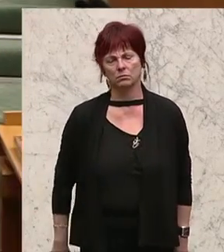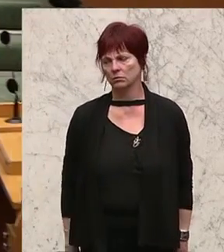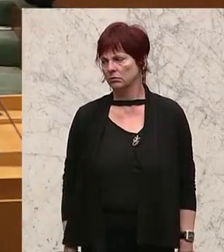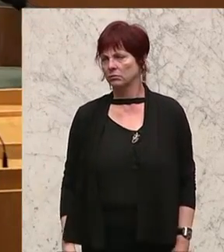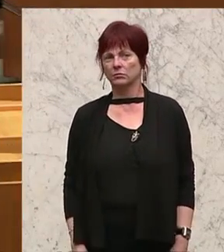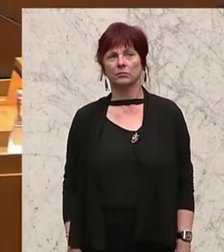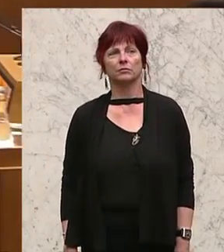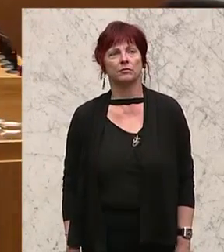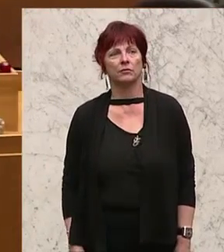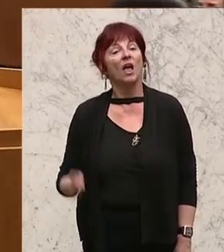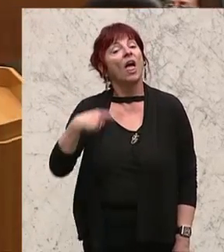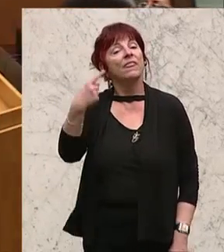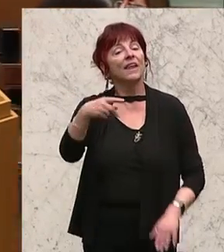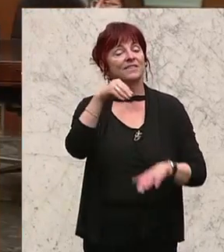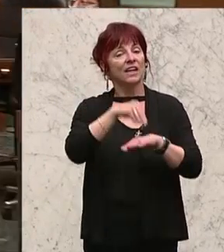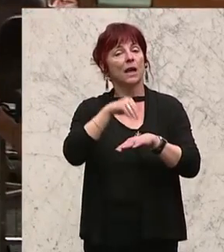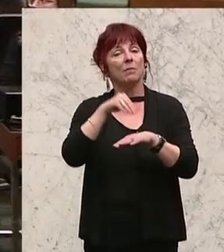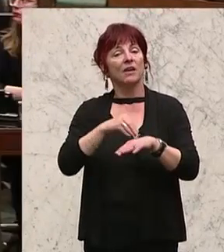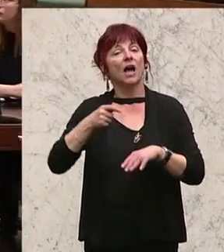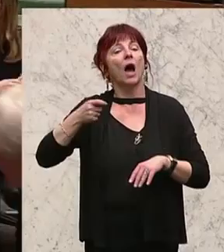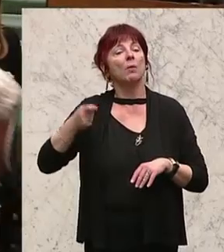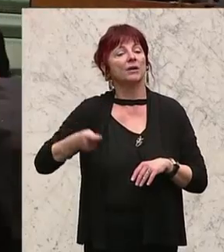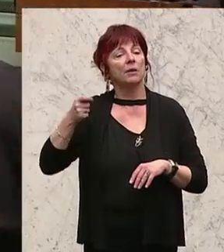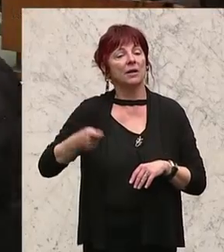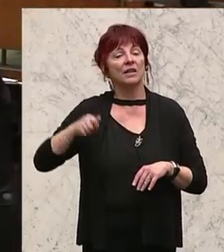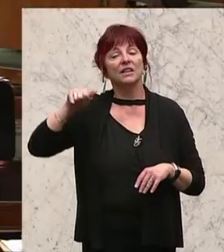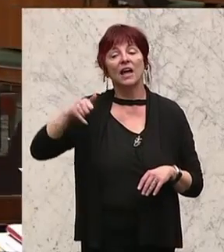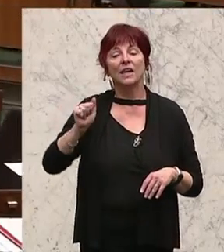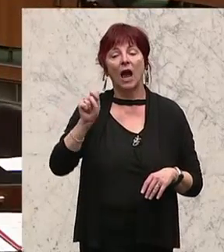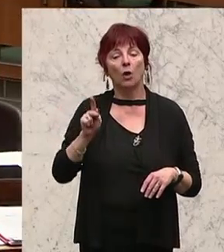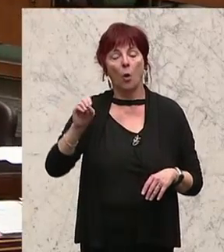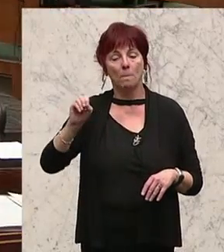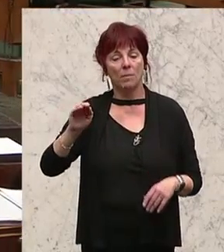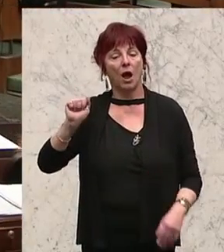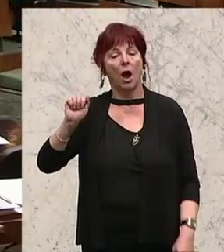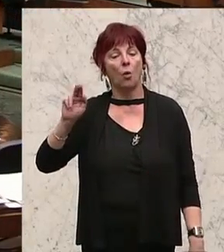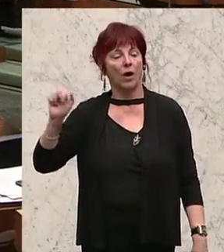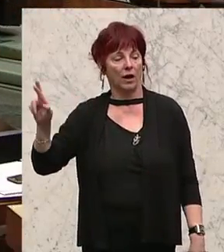Die SPÖ bekommt den Pensionshunderter, die ÖVP den Sozialversicherungsrabatt der Bauern.